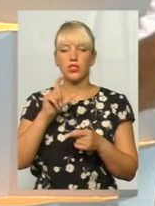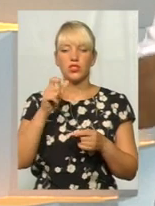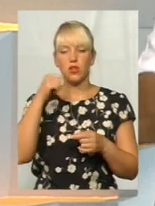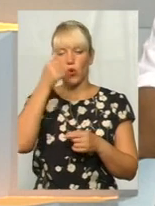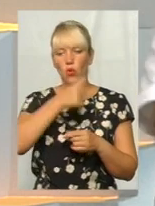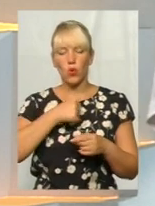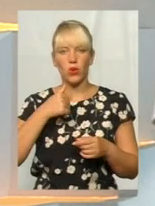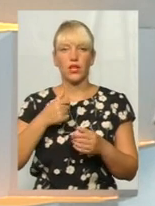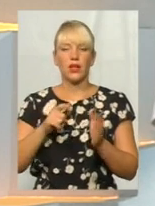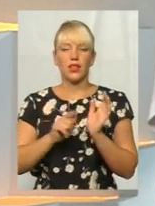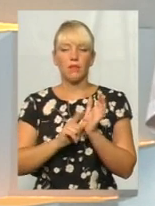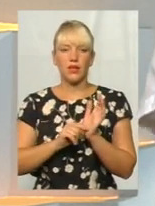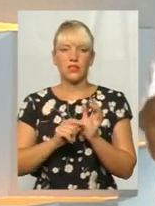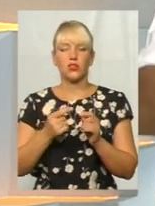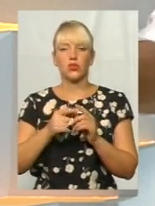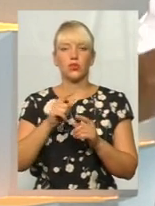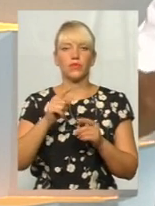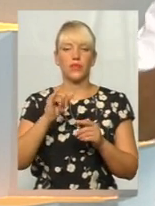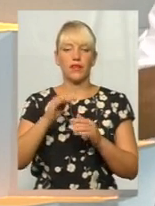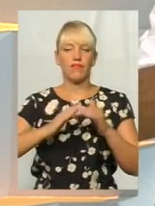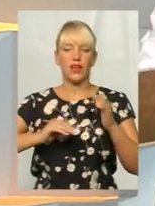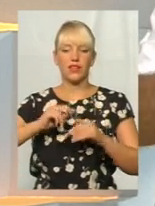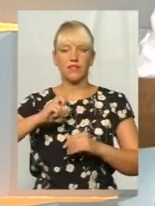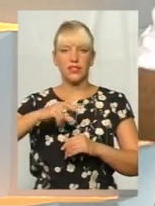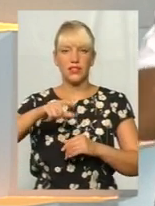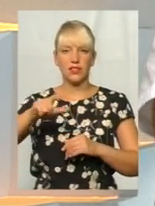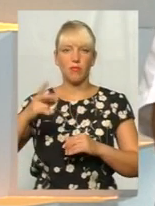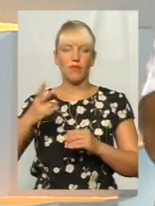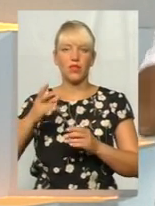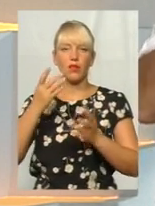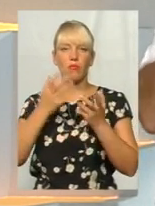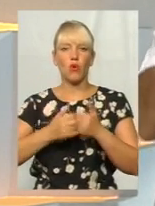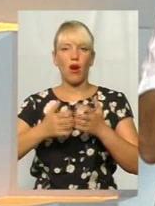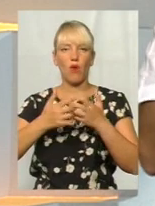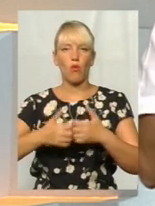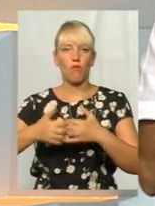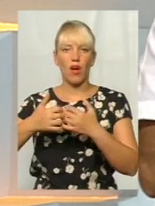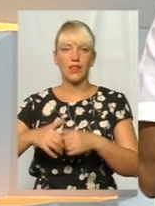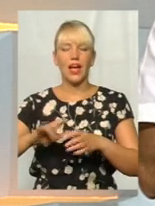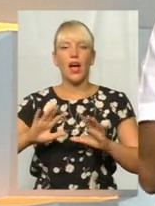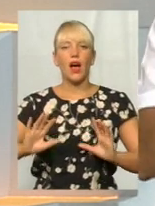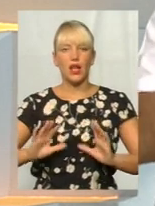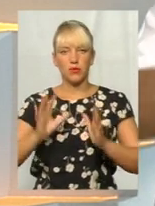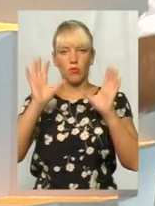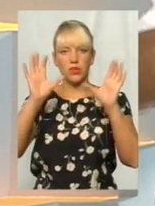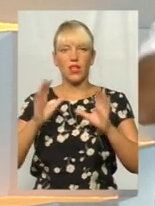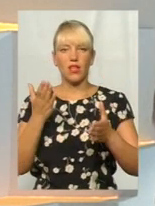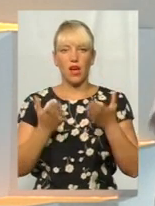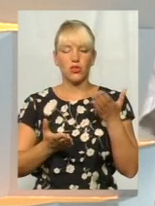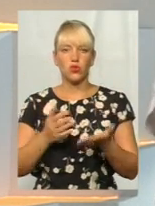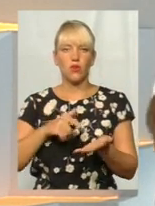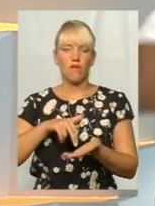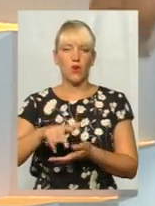на пенсію, чи 10, це треба порахувати. Фахівці мають порахувати люди. А з моменту закону, тобто, якщо виходиш, наприклад,